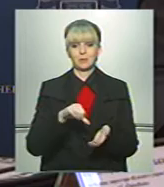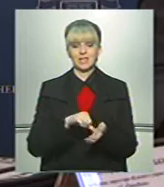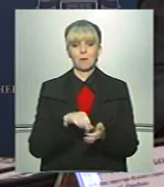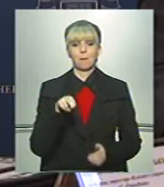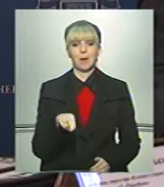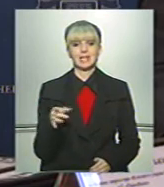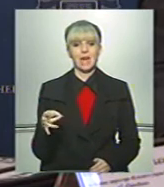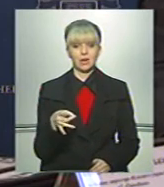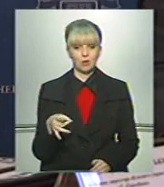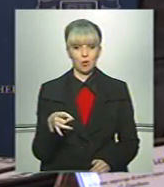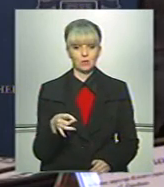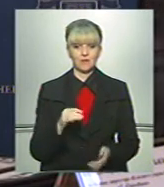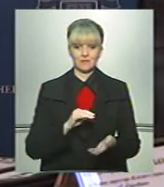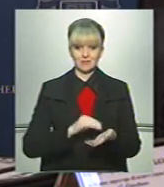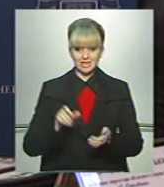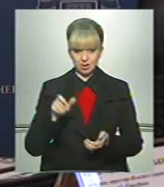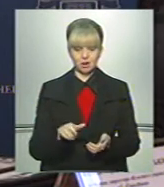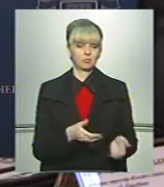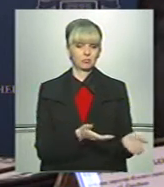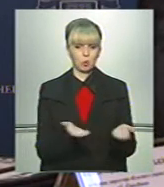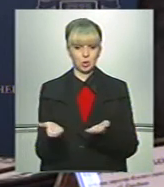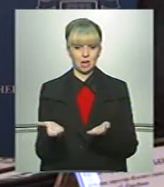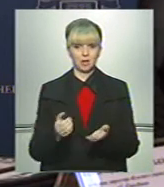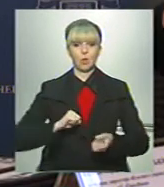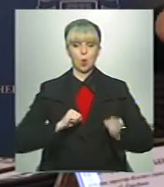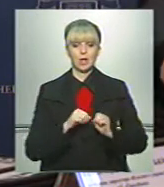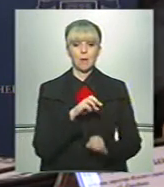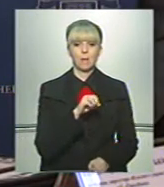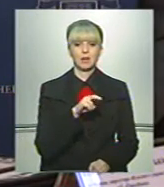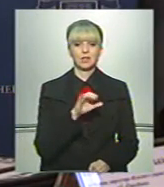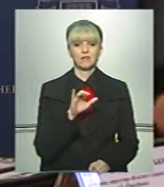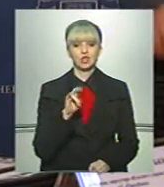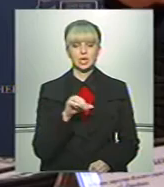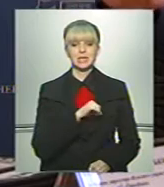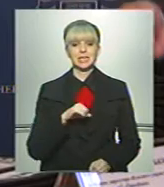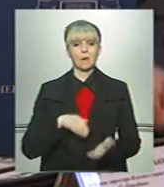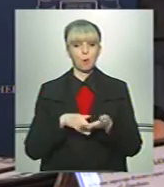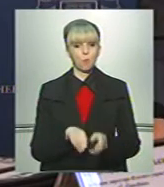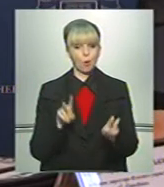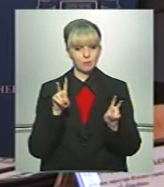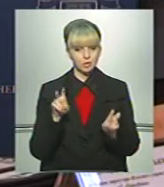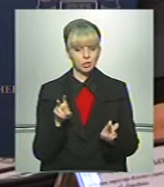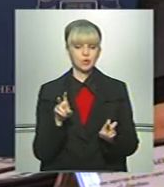регіонів в секретарі, будь ласка, колеги з Батьківщини, самопомічі,